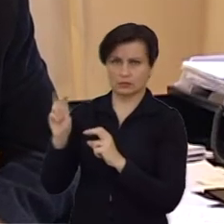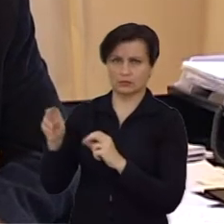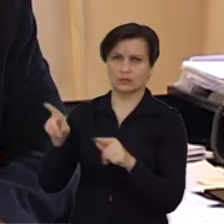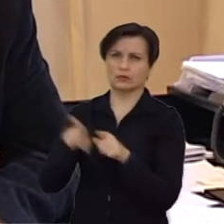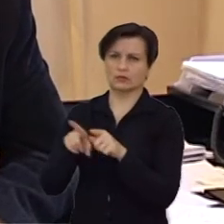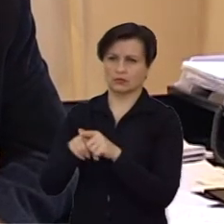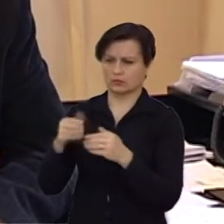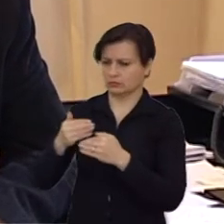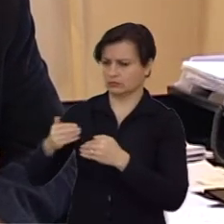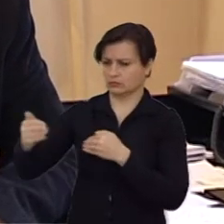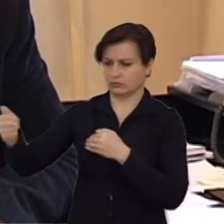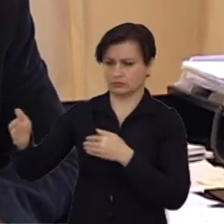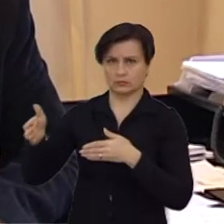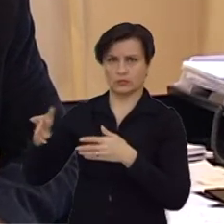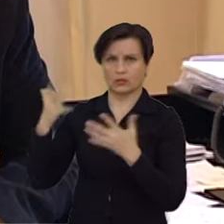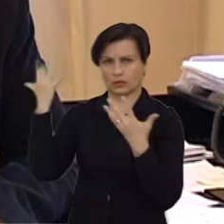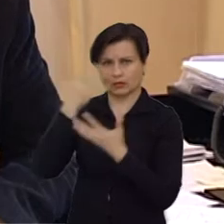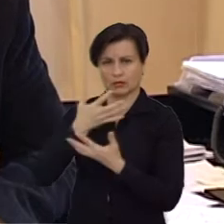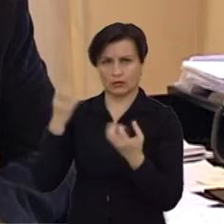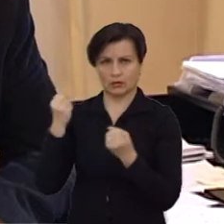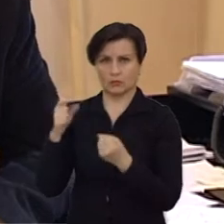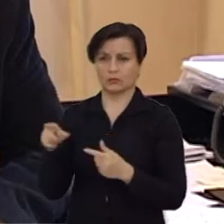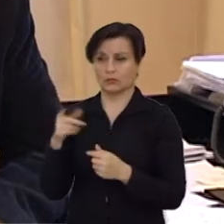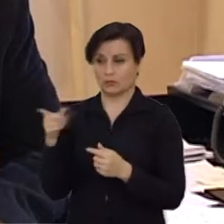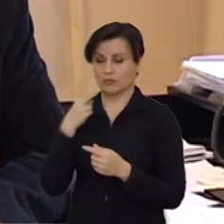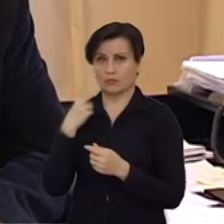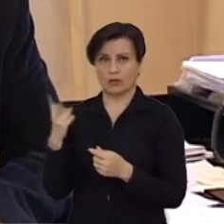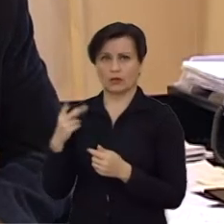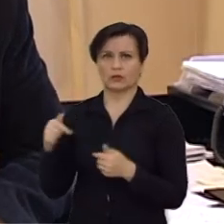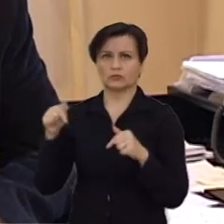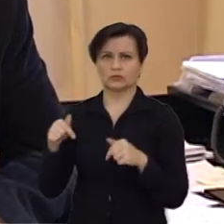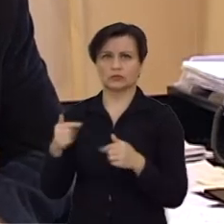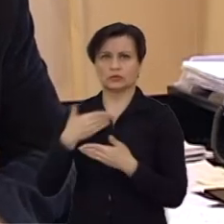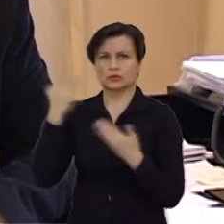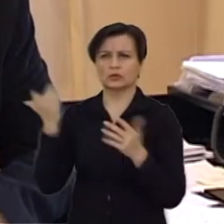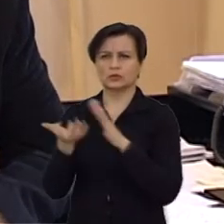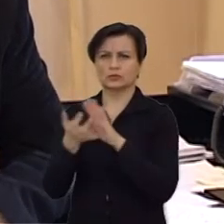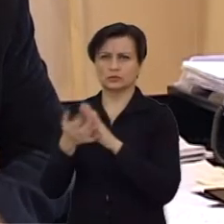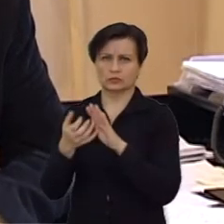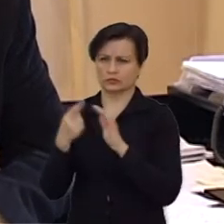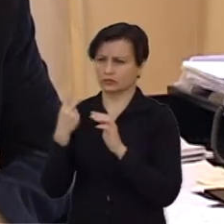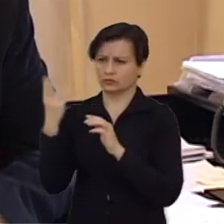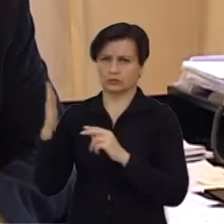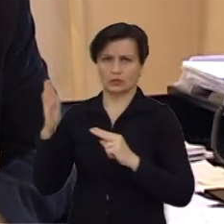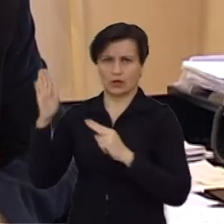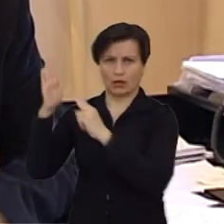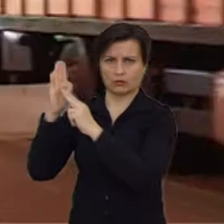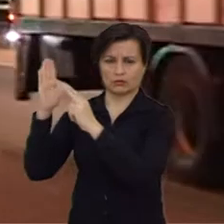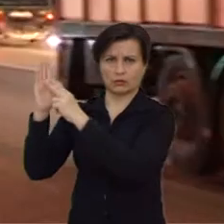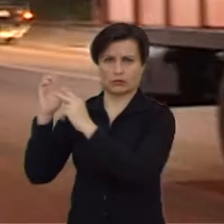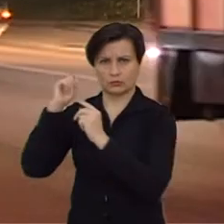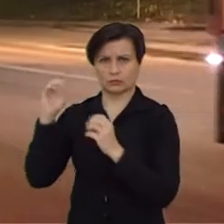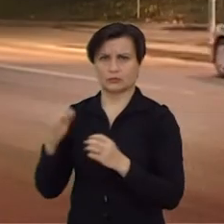mokyklą, tai gaunasi irgi tamsus ruožas ir ten akivaizdžiai matosi, kad šiandien dienai poros atramų dar trūksta.